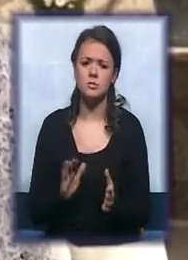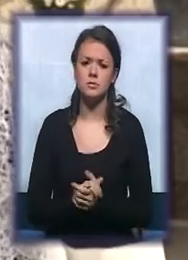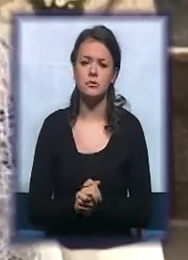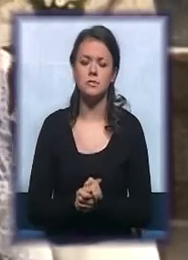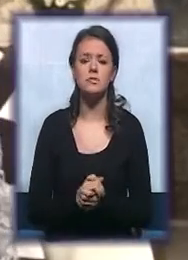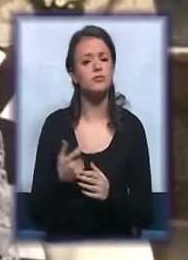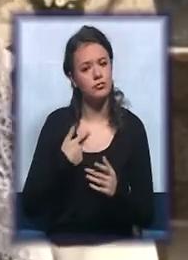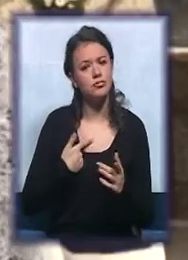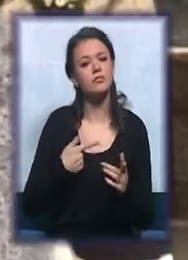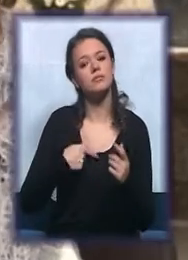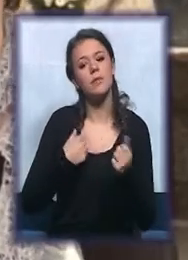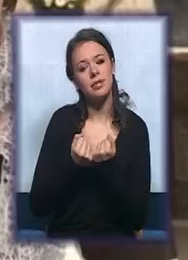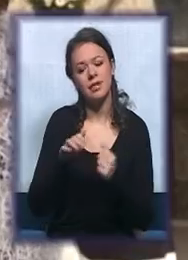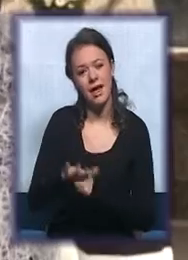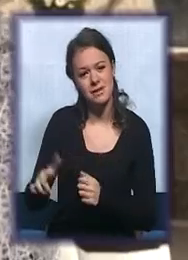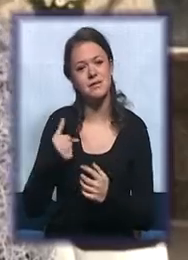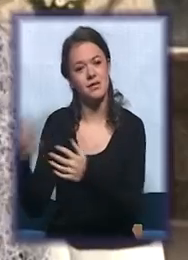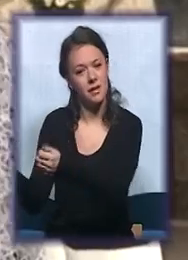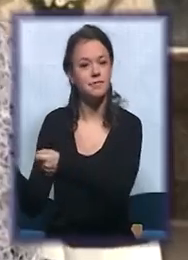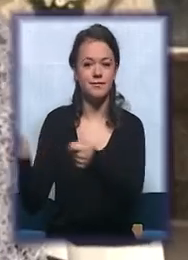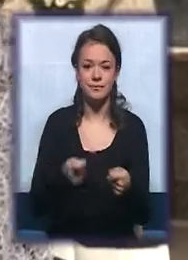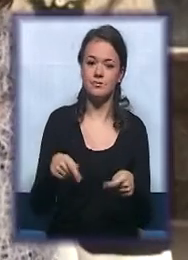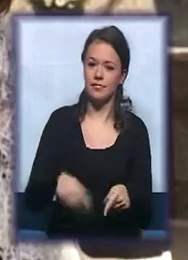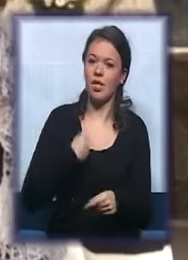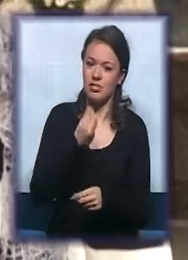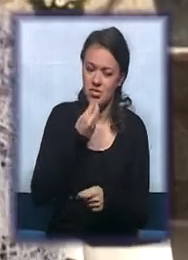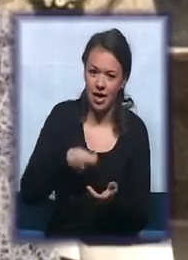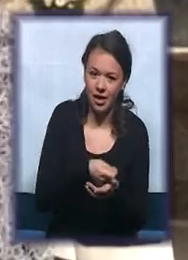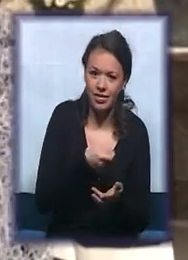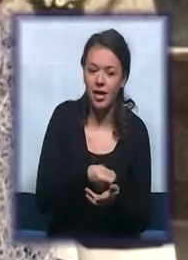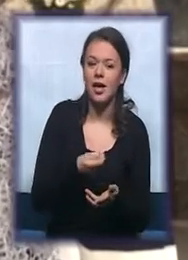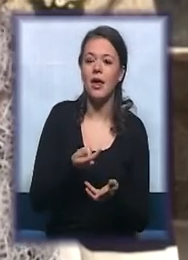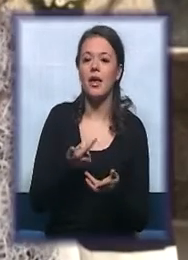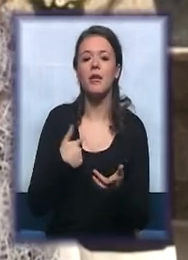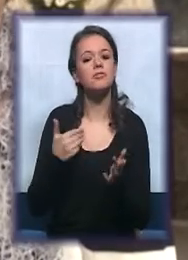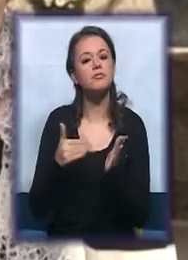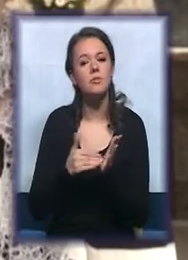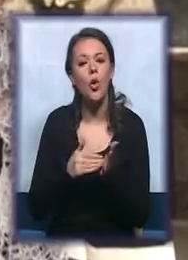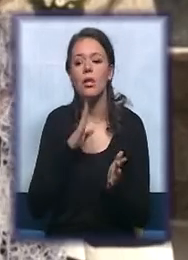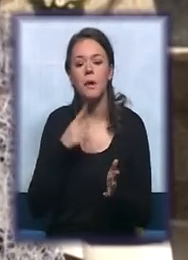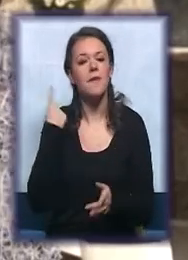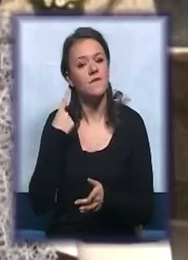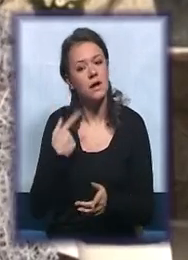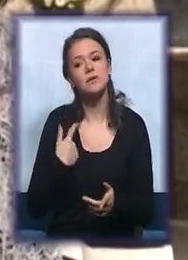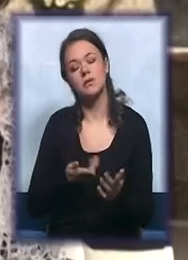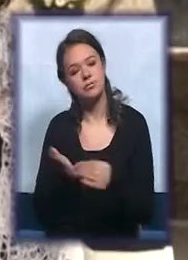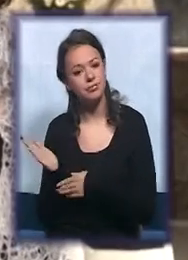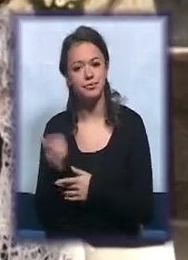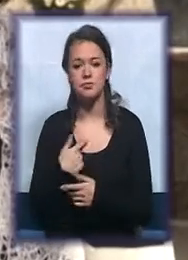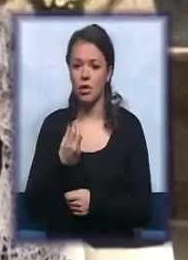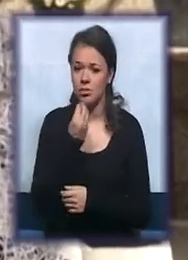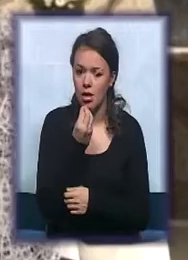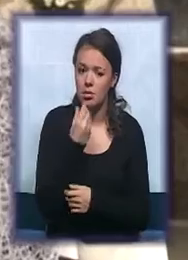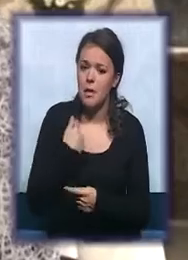Idem po niji, dođemo ovde, dajemo da jede, pampe skinemo kao me treba, već eto sve da jede,